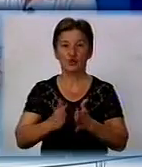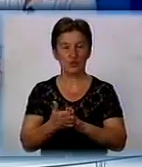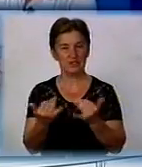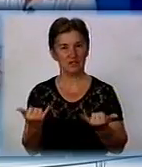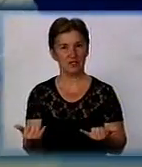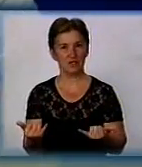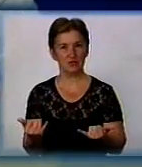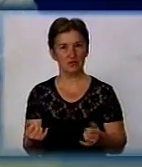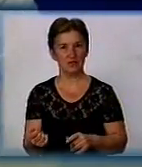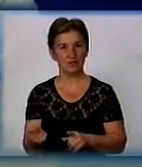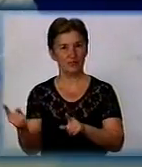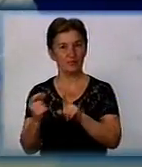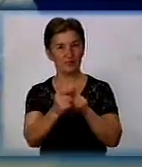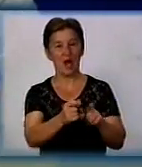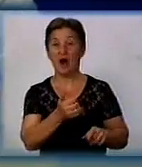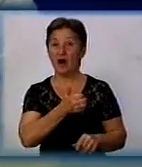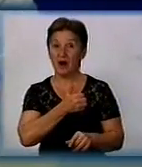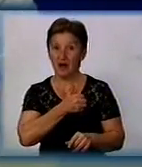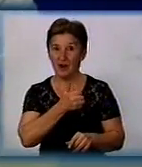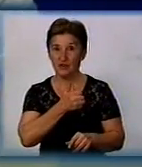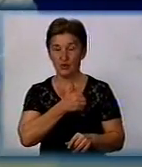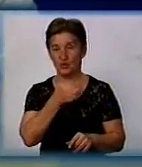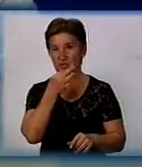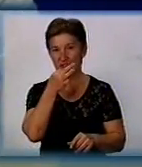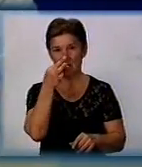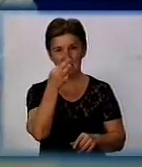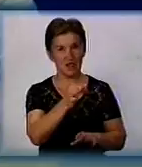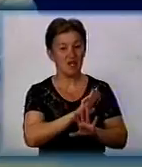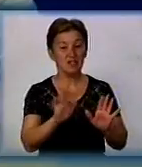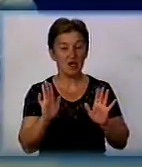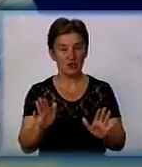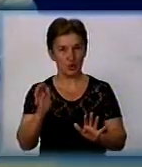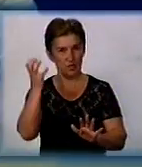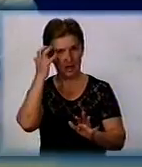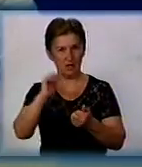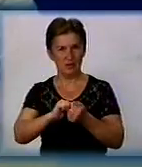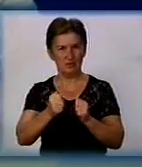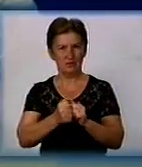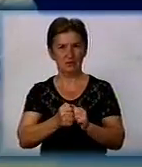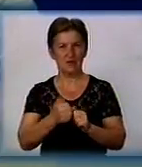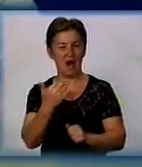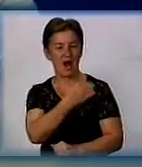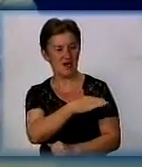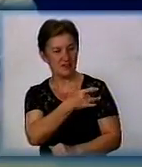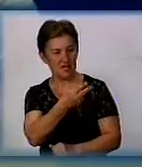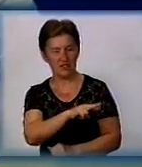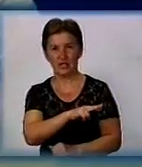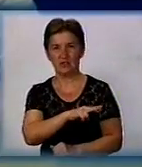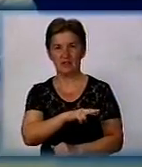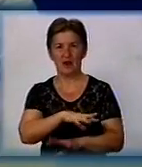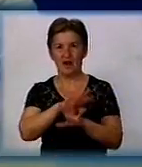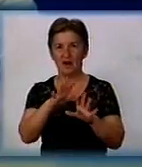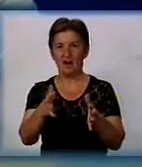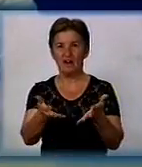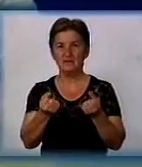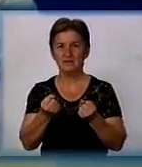Я хочу сказати не тільки за буро-угольний бассейн, в Александрії. Я хочу сказати, в связи з получення